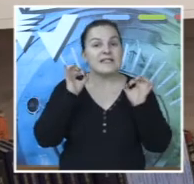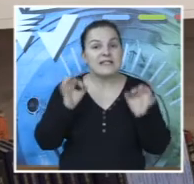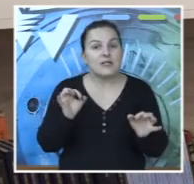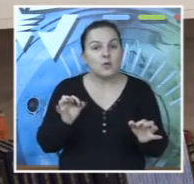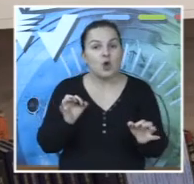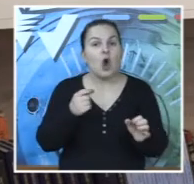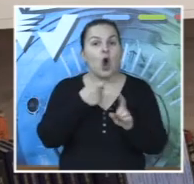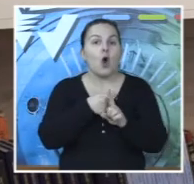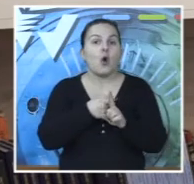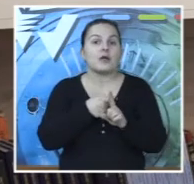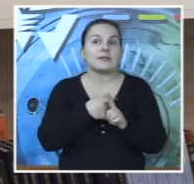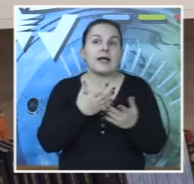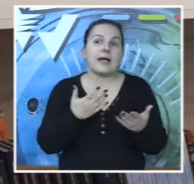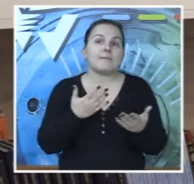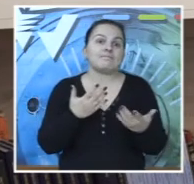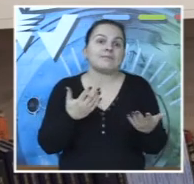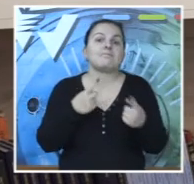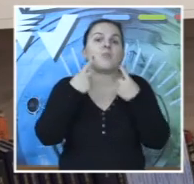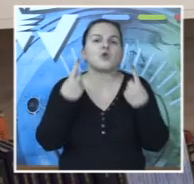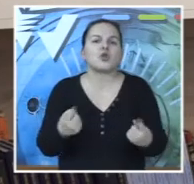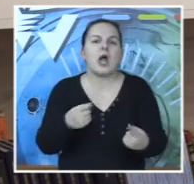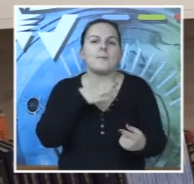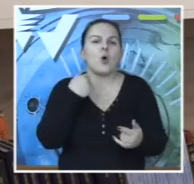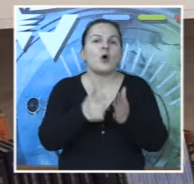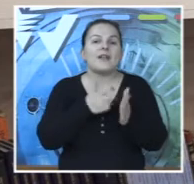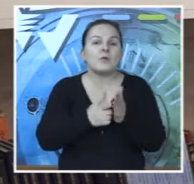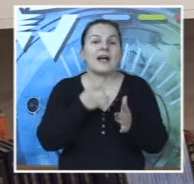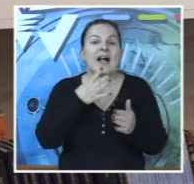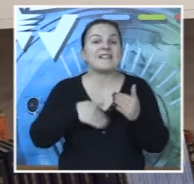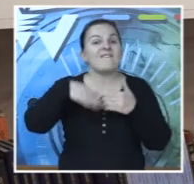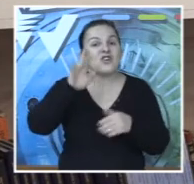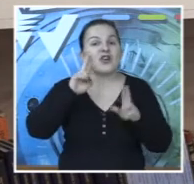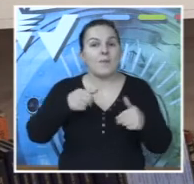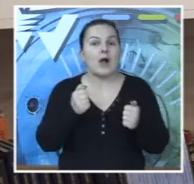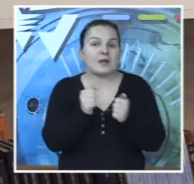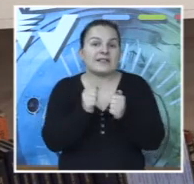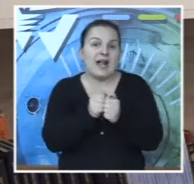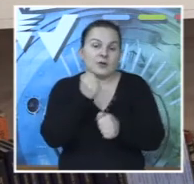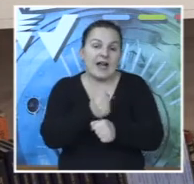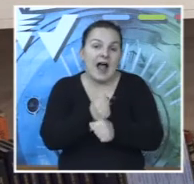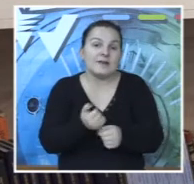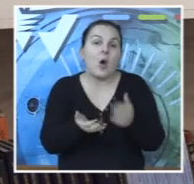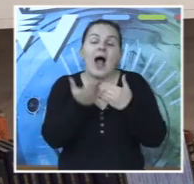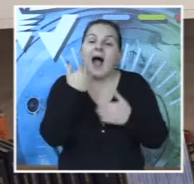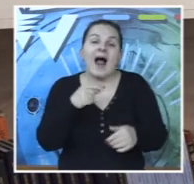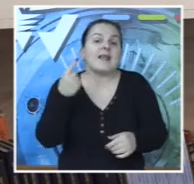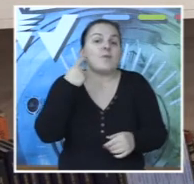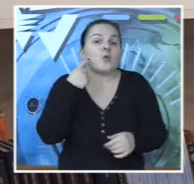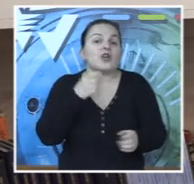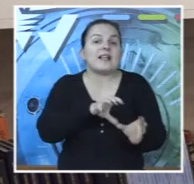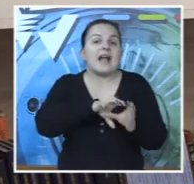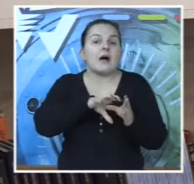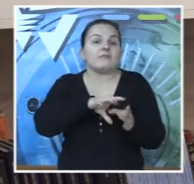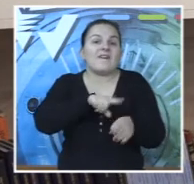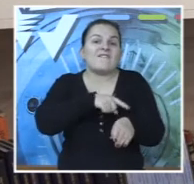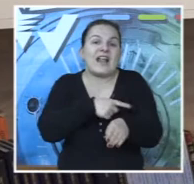sigurno, dakle možda je postalo trenutaka kad sam mogao i više sa njim da sarađujem i tako dalje, ali prosto negde pokušate da